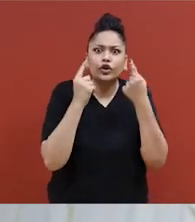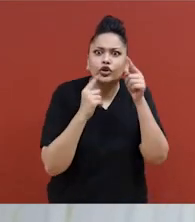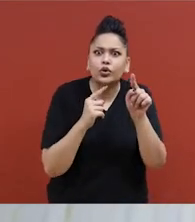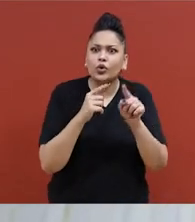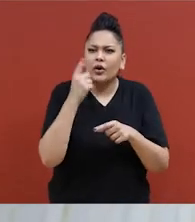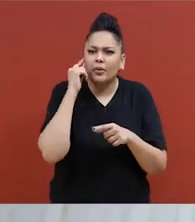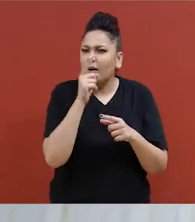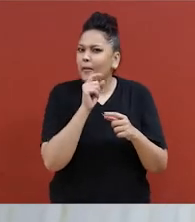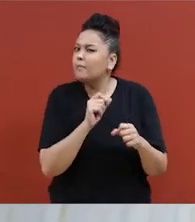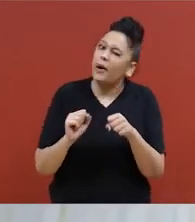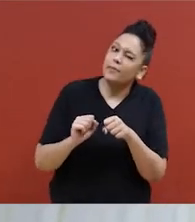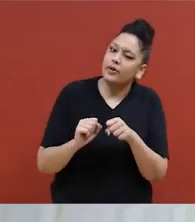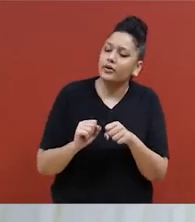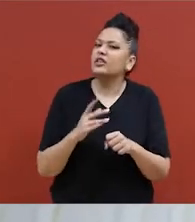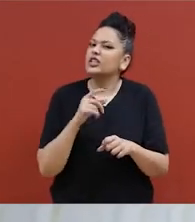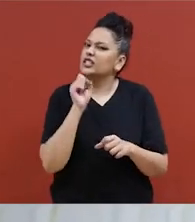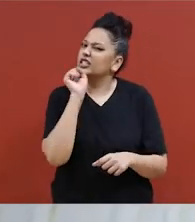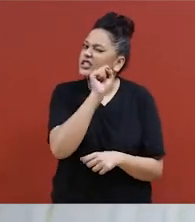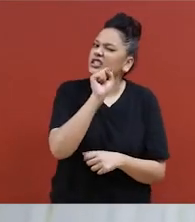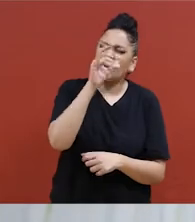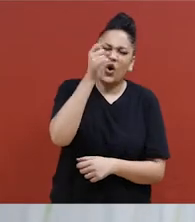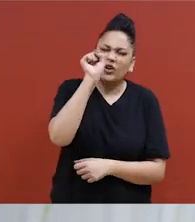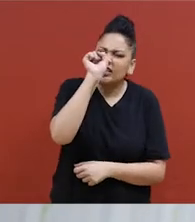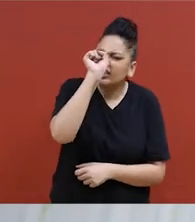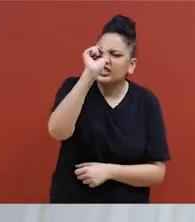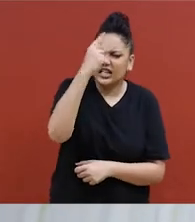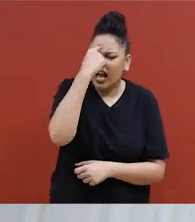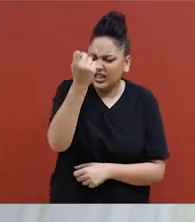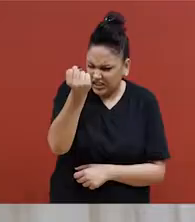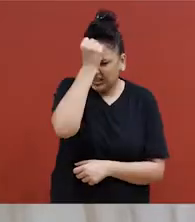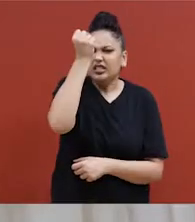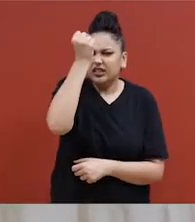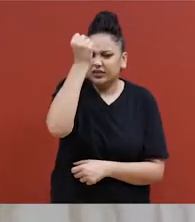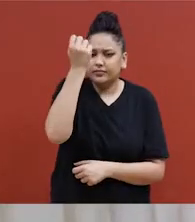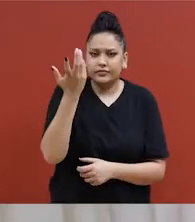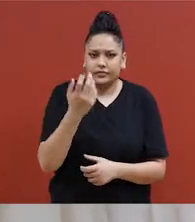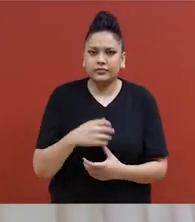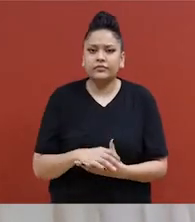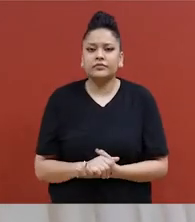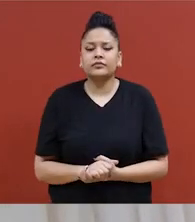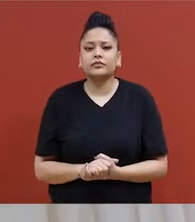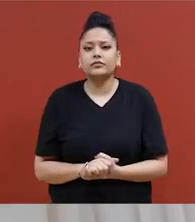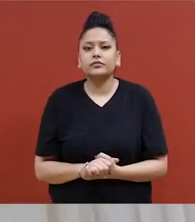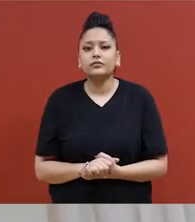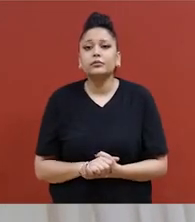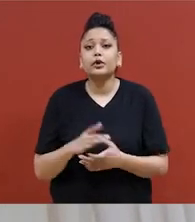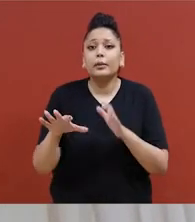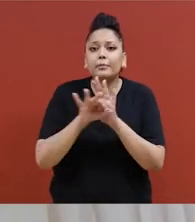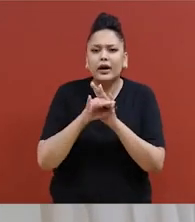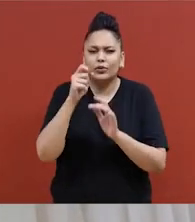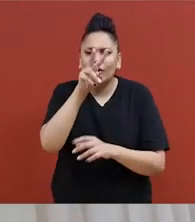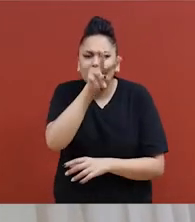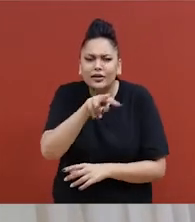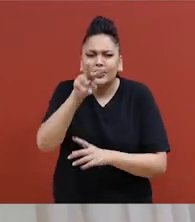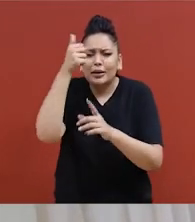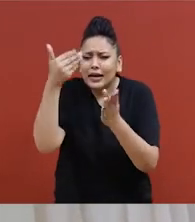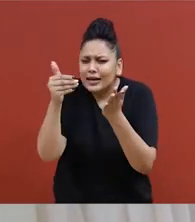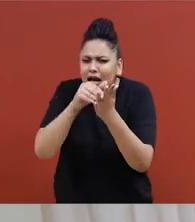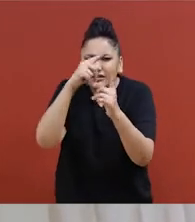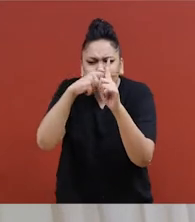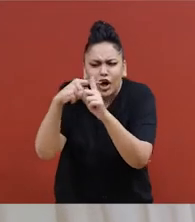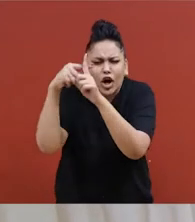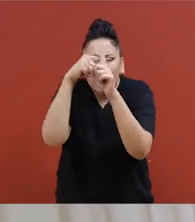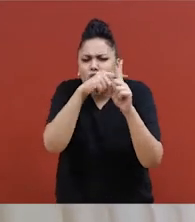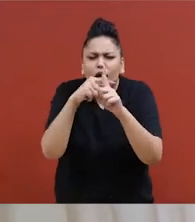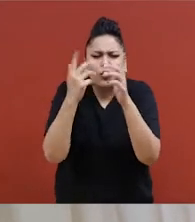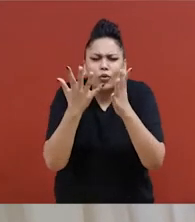sur le nez, sur la tempe, ce qui peut causer une hémorragie interne au cerveau. C'est évident que